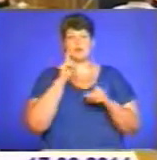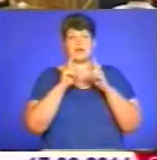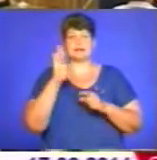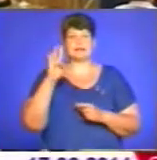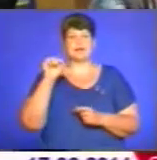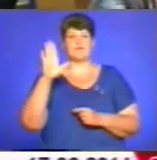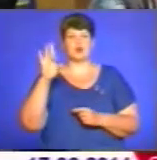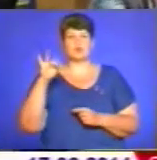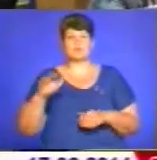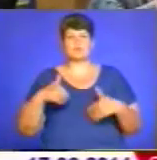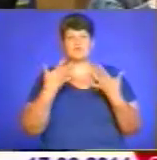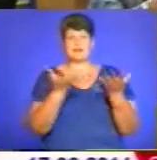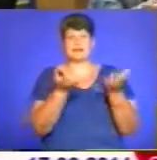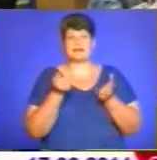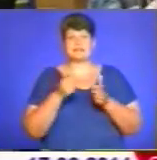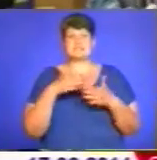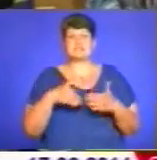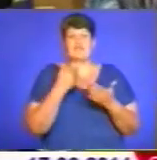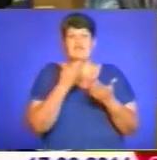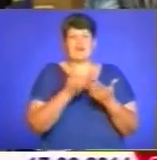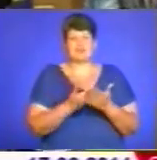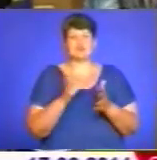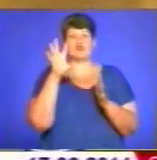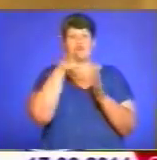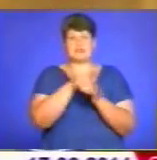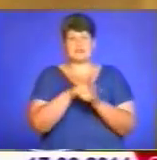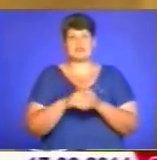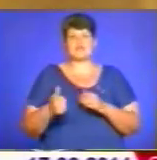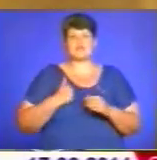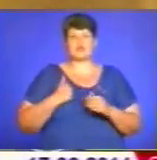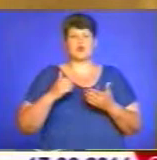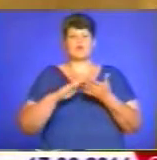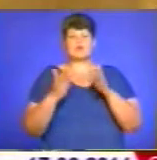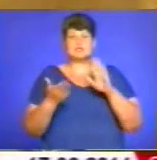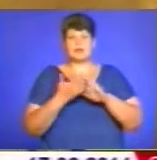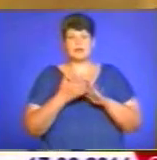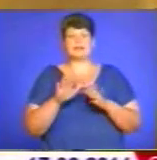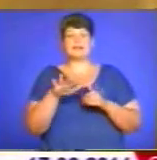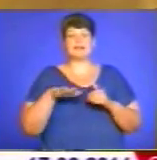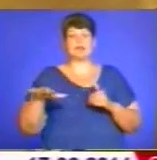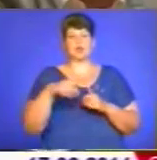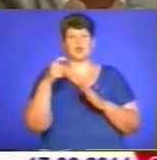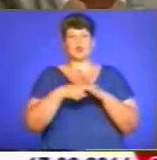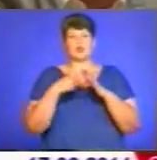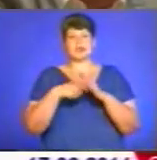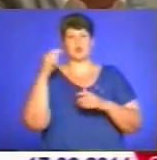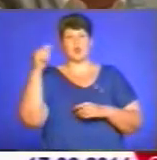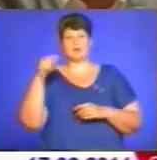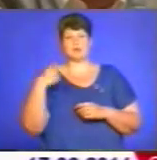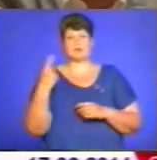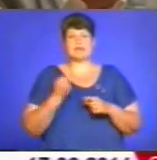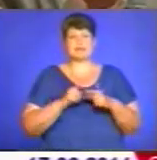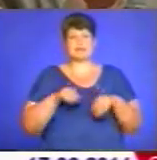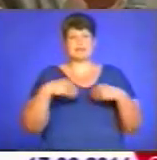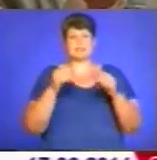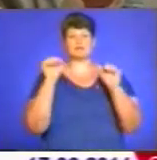Навроцький запропонував прийняти звернення щодо введення воєнного стану на території Донецької та Луганської областей. На його думку, це дасть